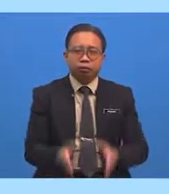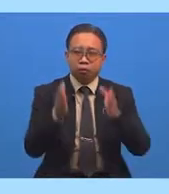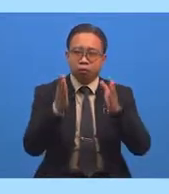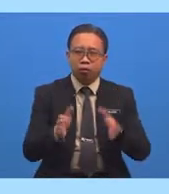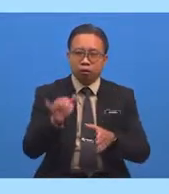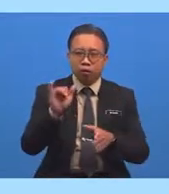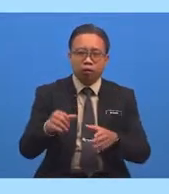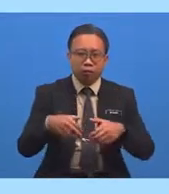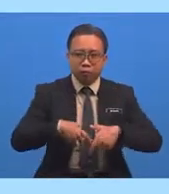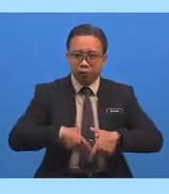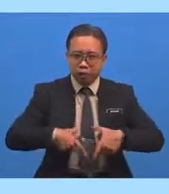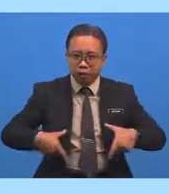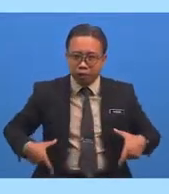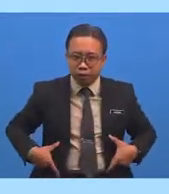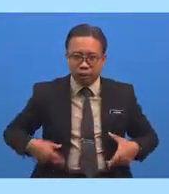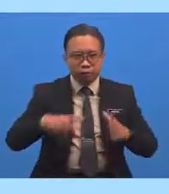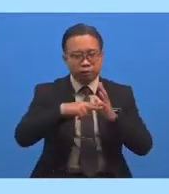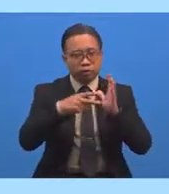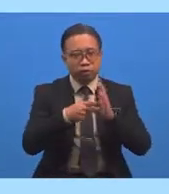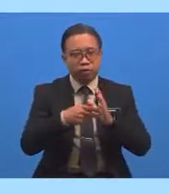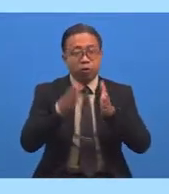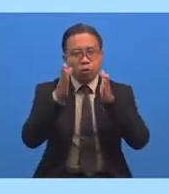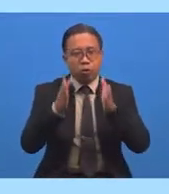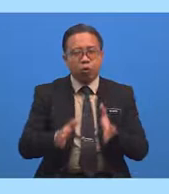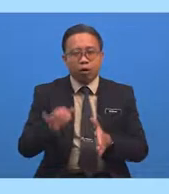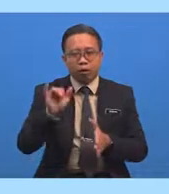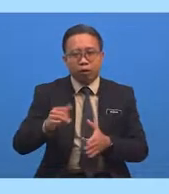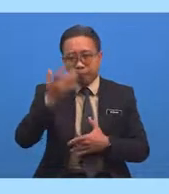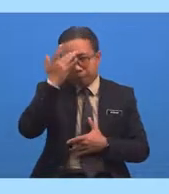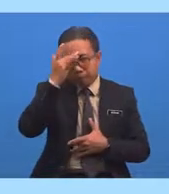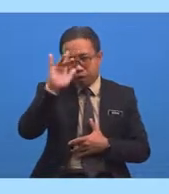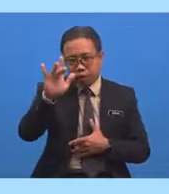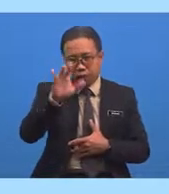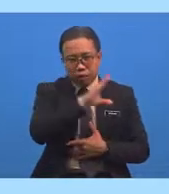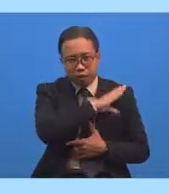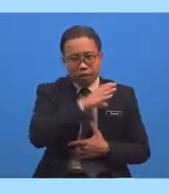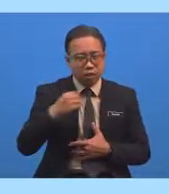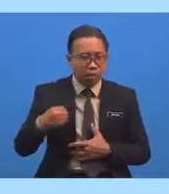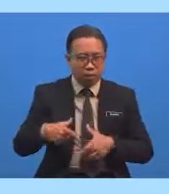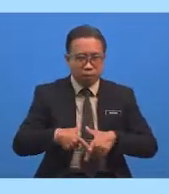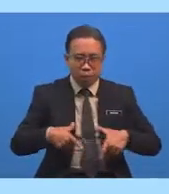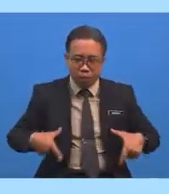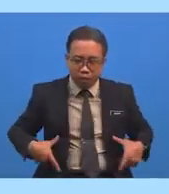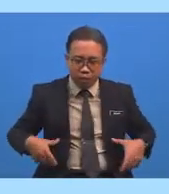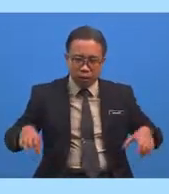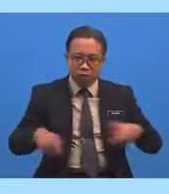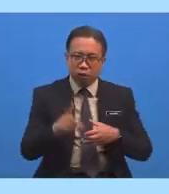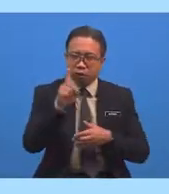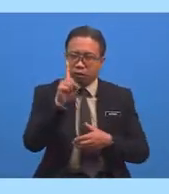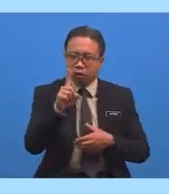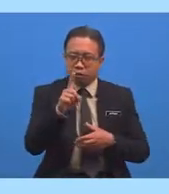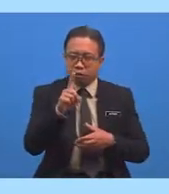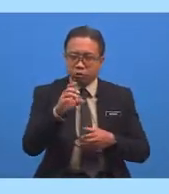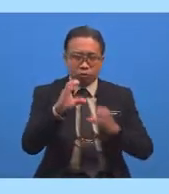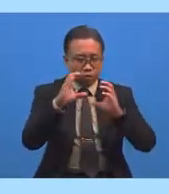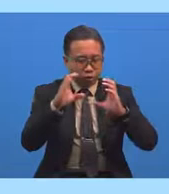Berani Bermaksud Orang Yang Bijak Dan Berani Membuat Sesuatu